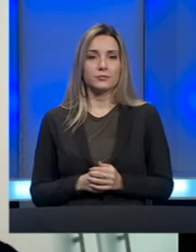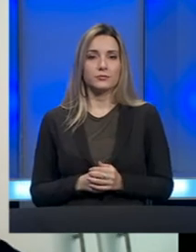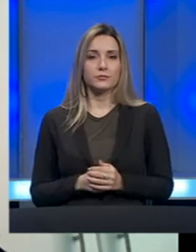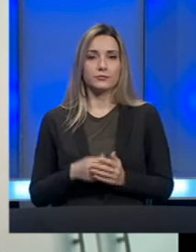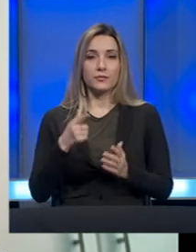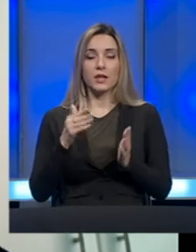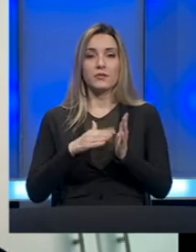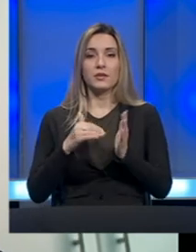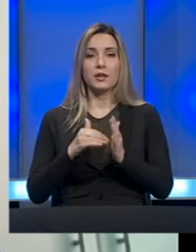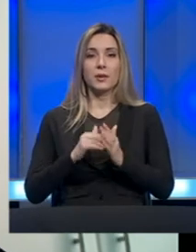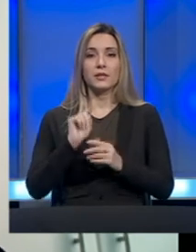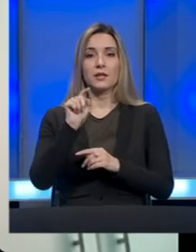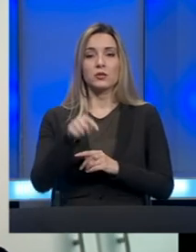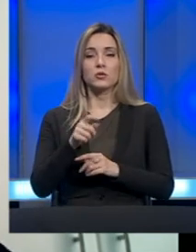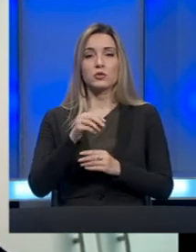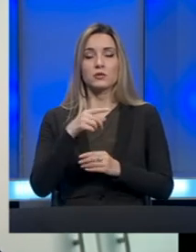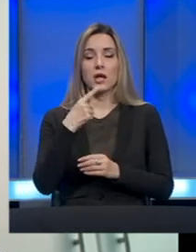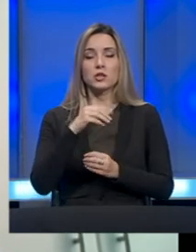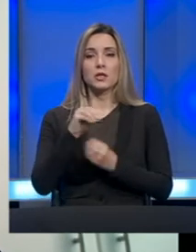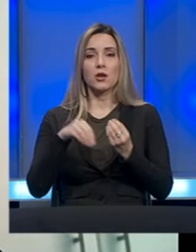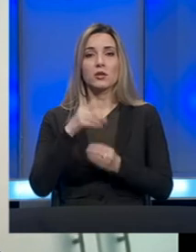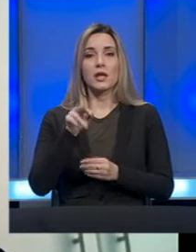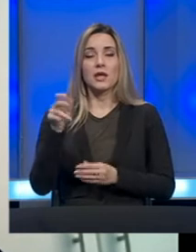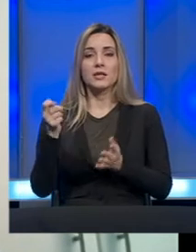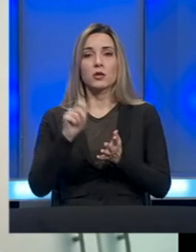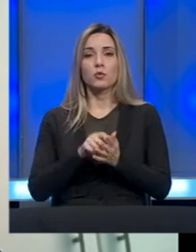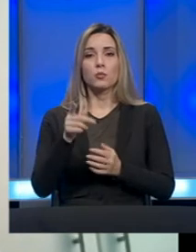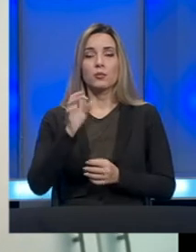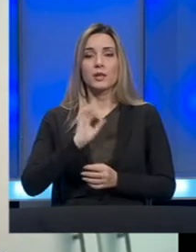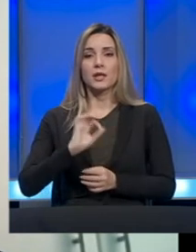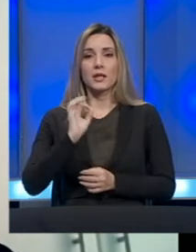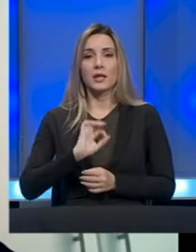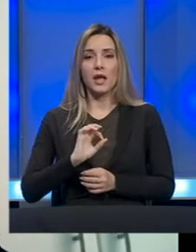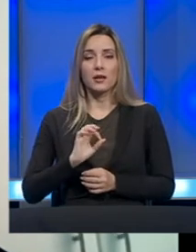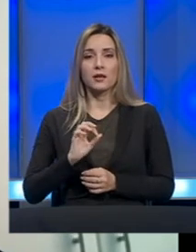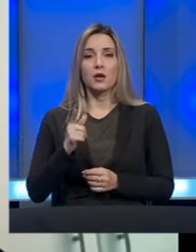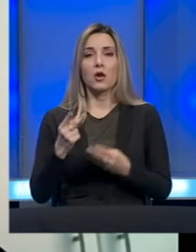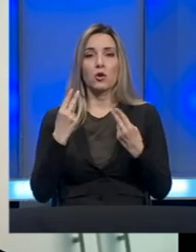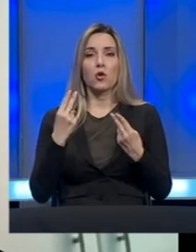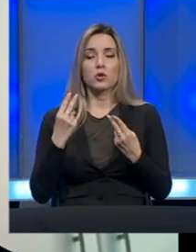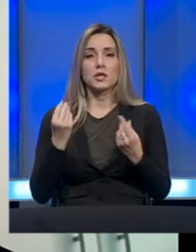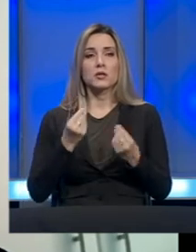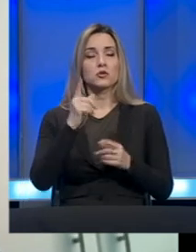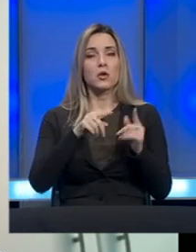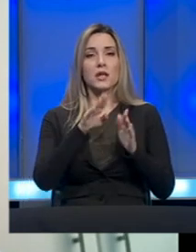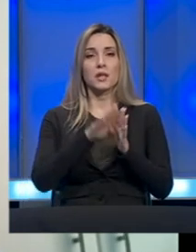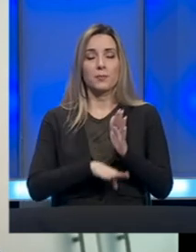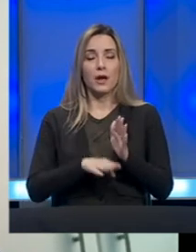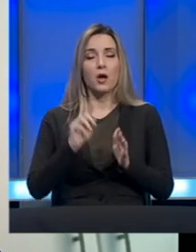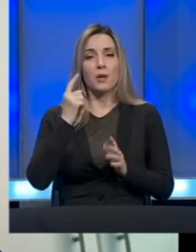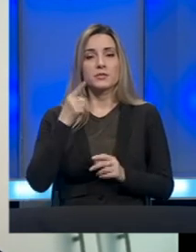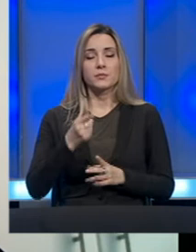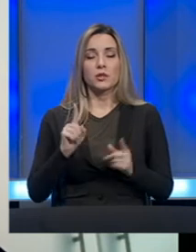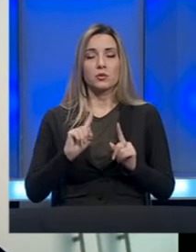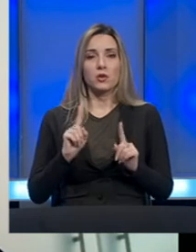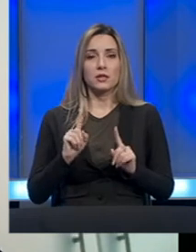roditelju i da kažete da, idi kupi jedan lijek toliko i pošta, toliko i toliko zato što je tender neki pao ili zato mislim da to